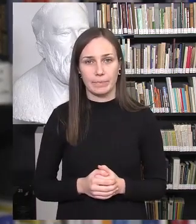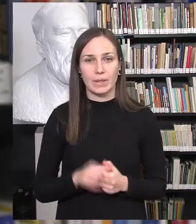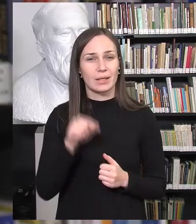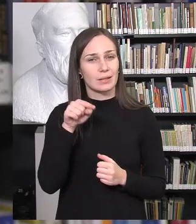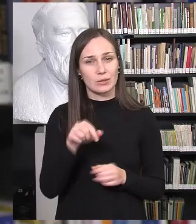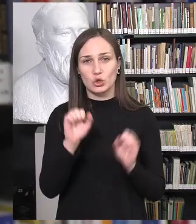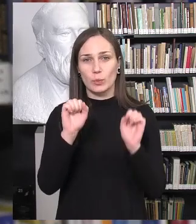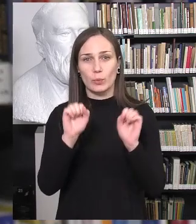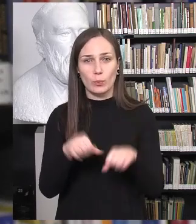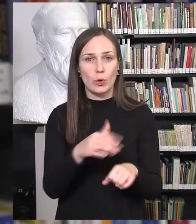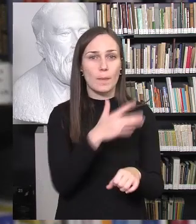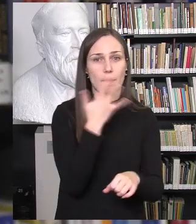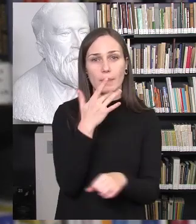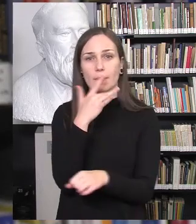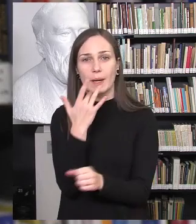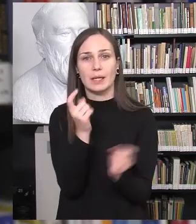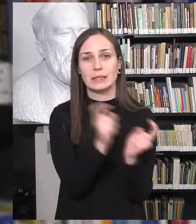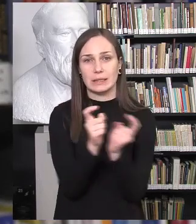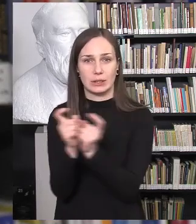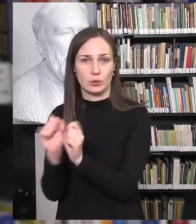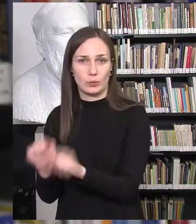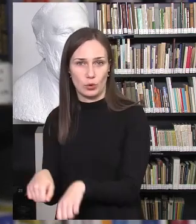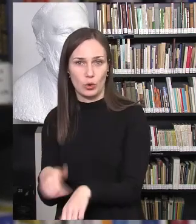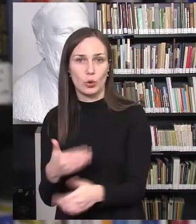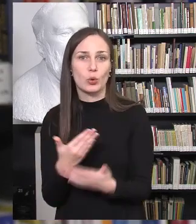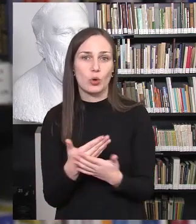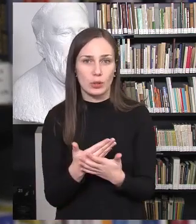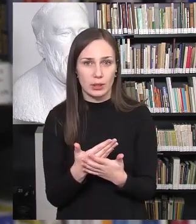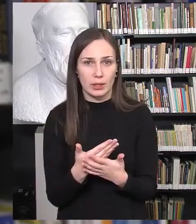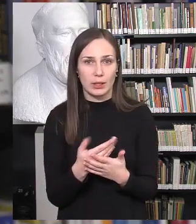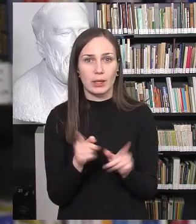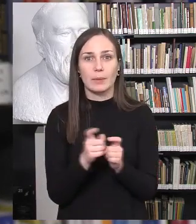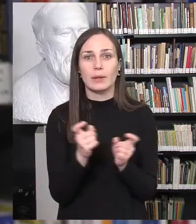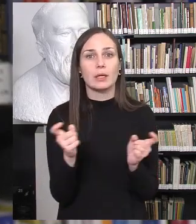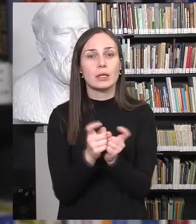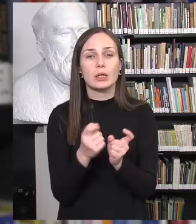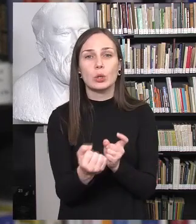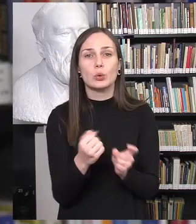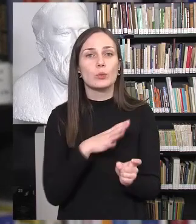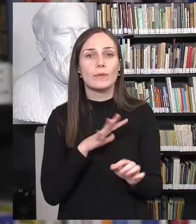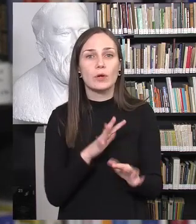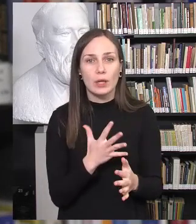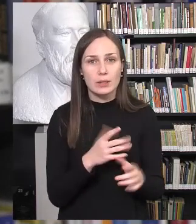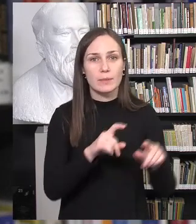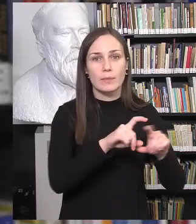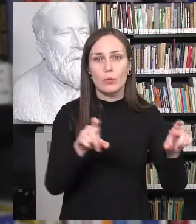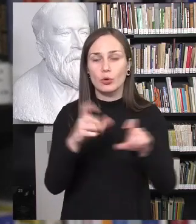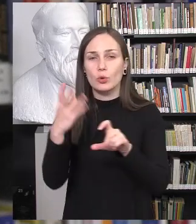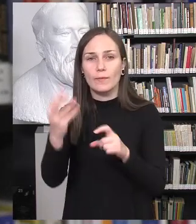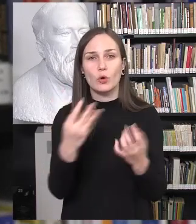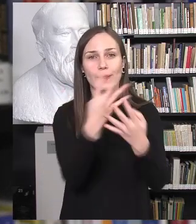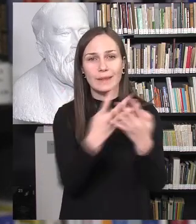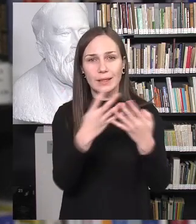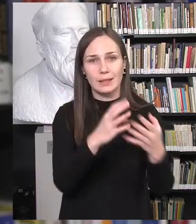ginčytis partijos, nes vienas turbūt iš turbūt tų nesutarimo taškų galėtų būti mokyklų tinklas, ar